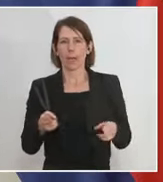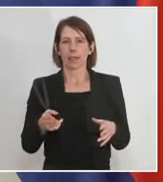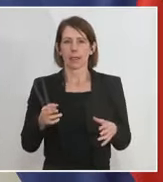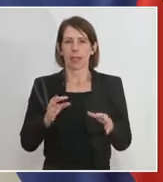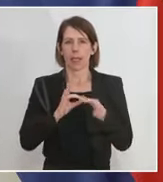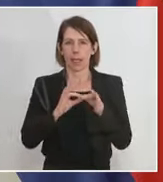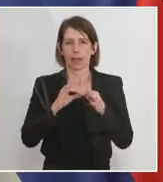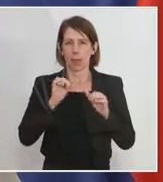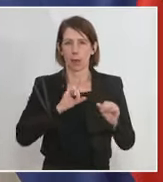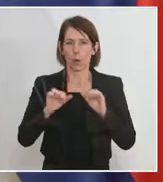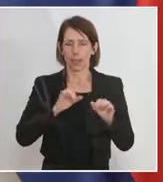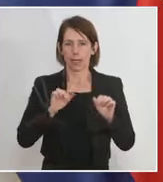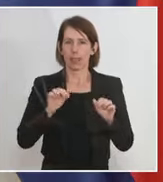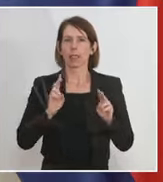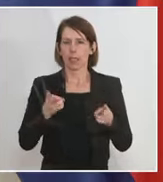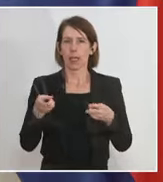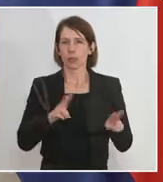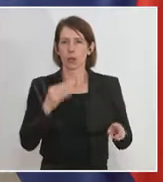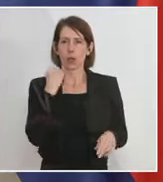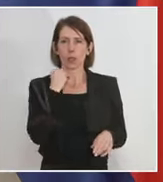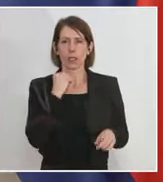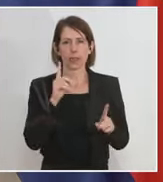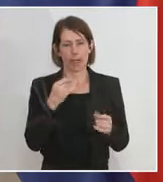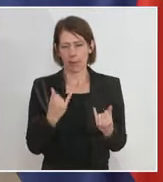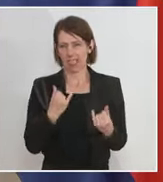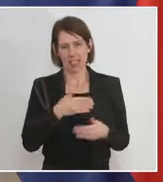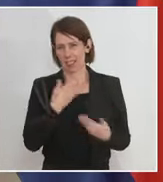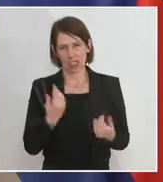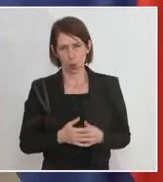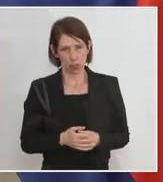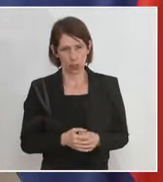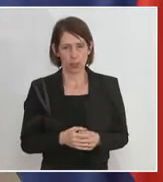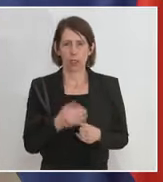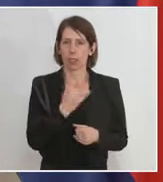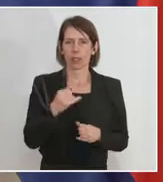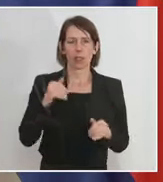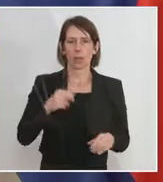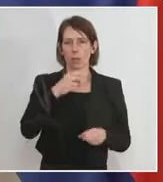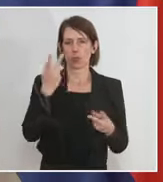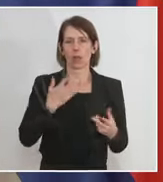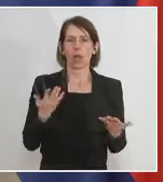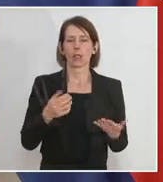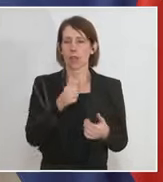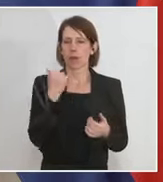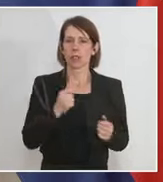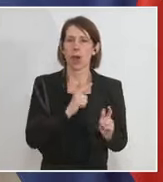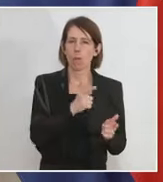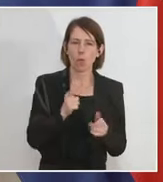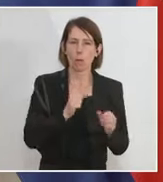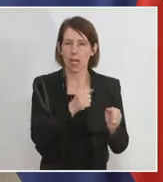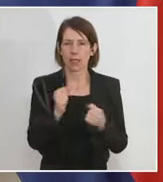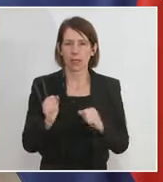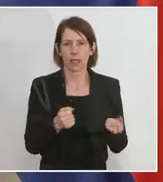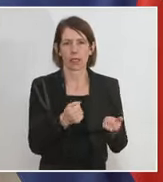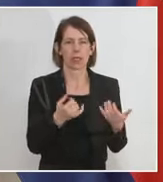genießen können. Aber noch sind wir nicht so weit und noch muss jedem klar sein, dass Mobilität auch mit einem Risiko und